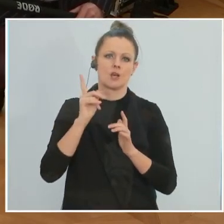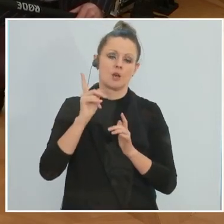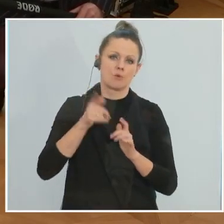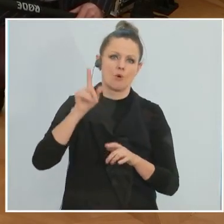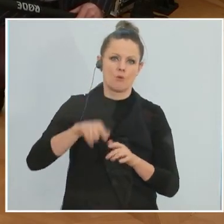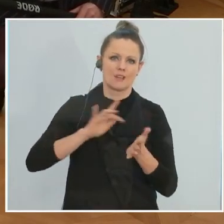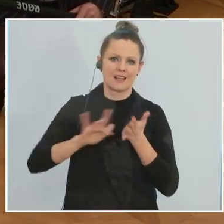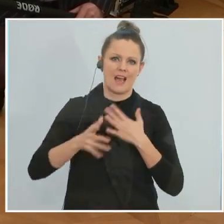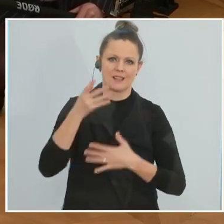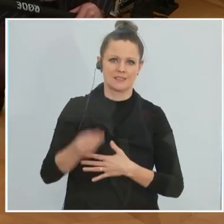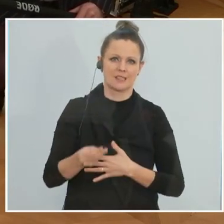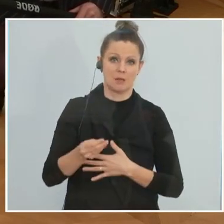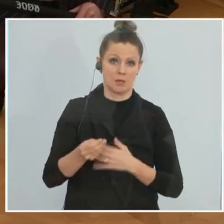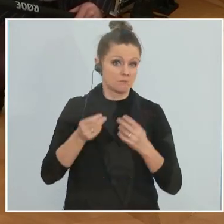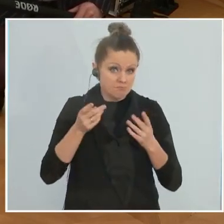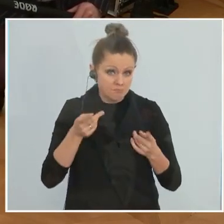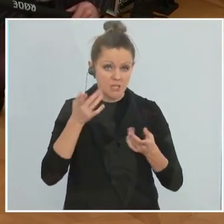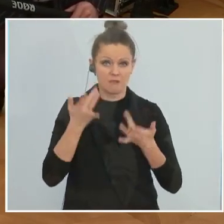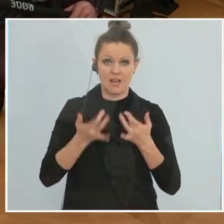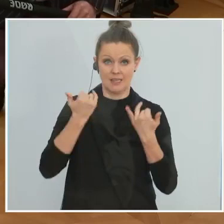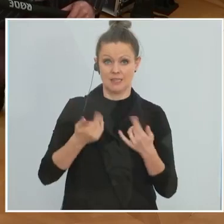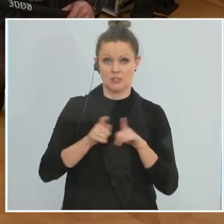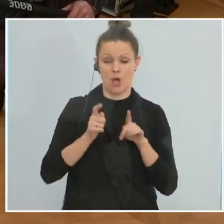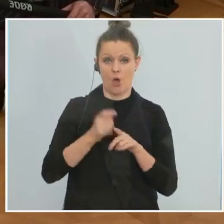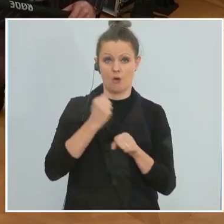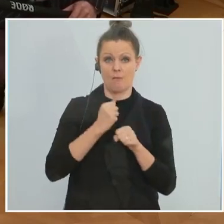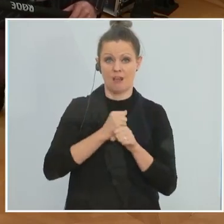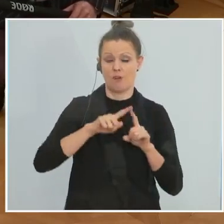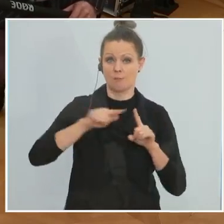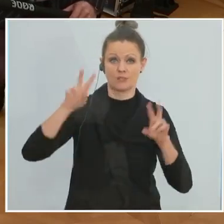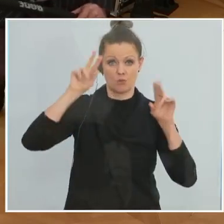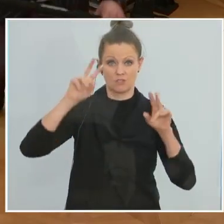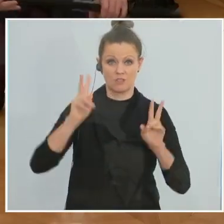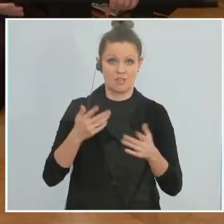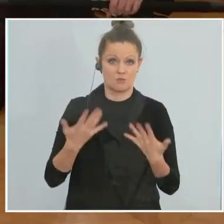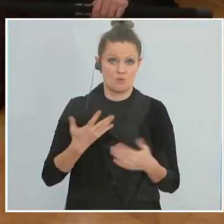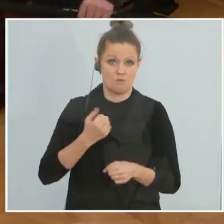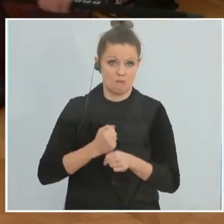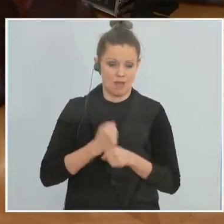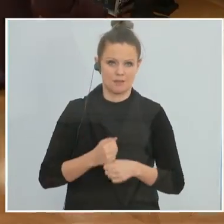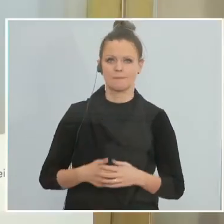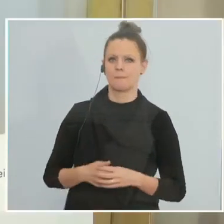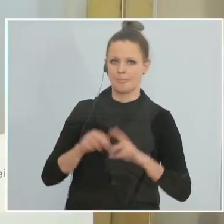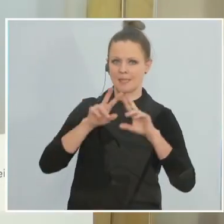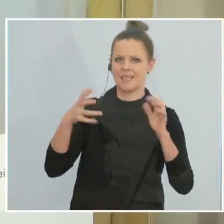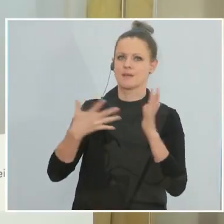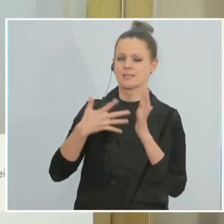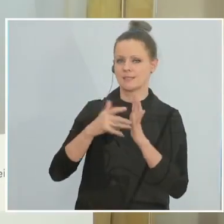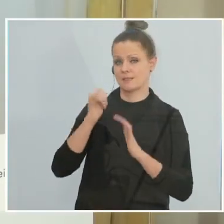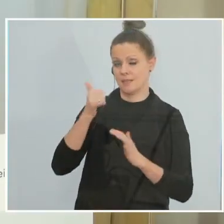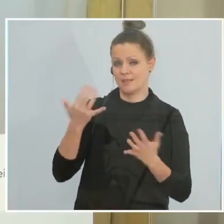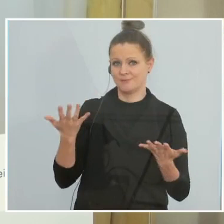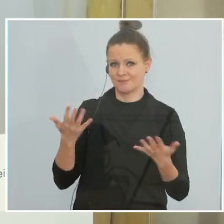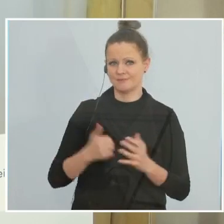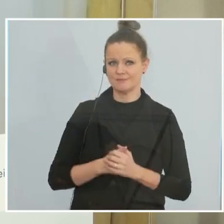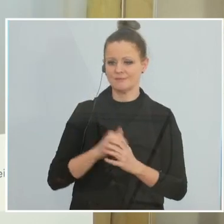sagen Sie dazu? Wäre das keine Perspektive jetzt auch, um bis Ostern zu kommen, auch beim Testen? Ja, beim Testen, das ist